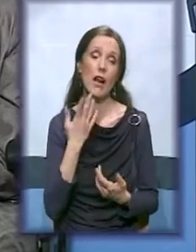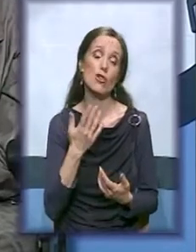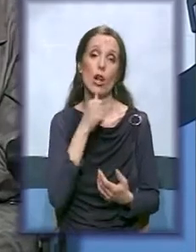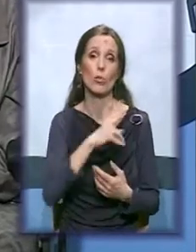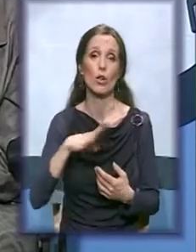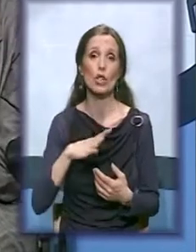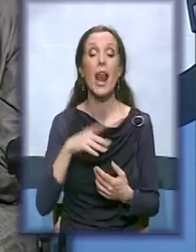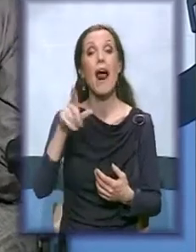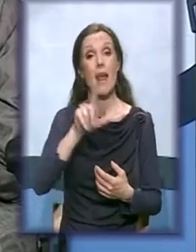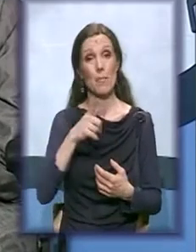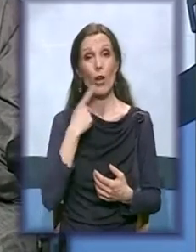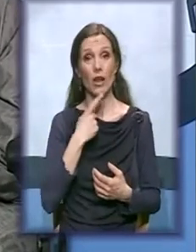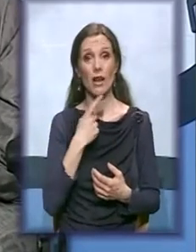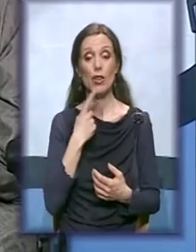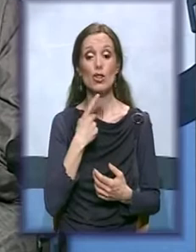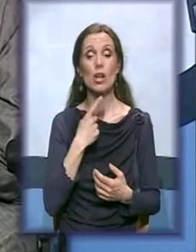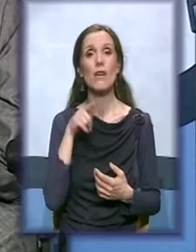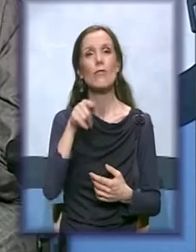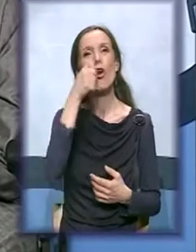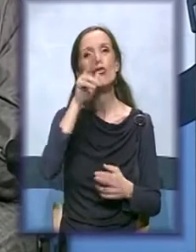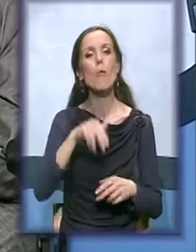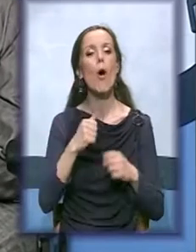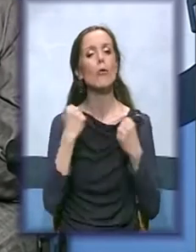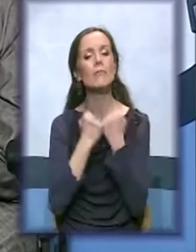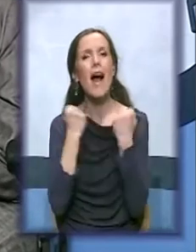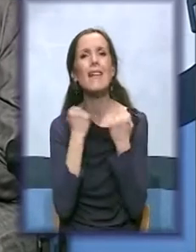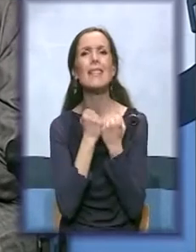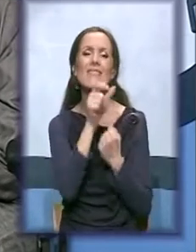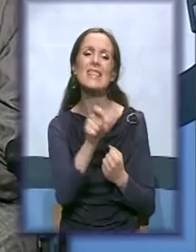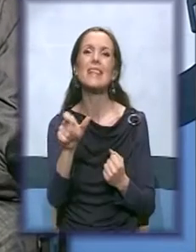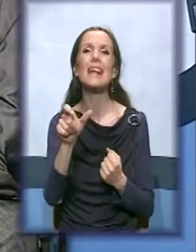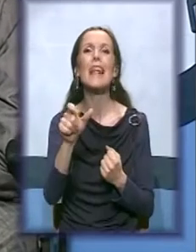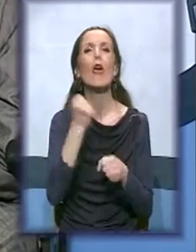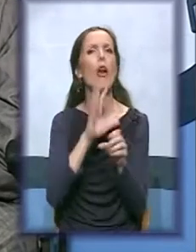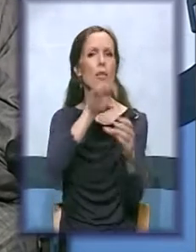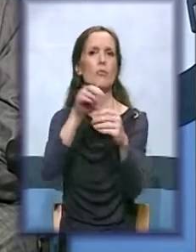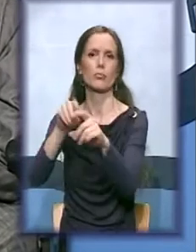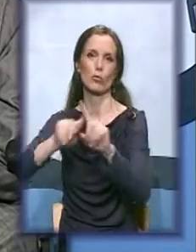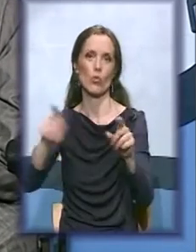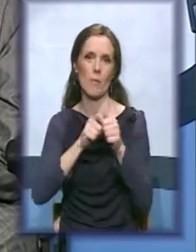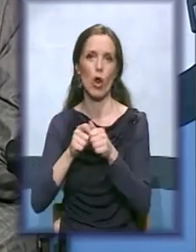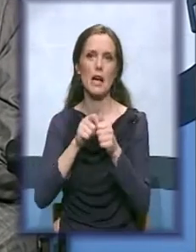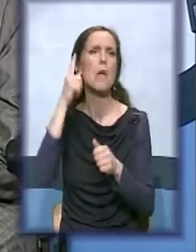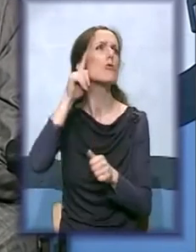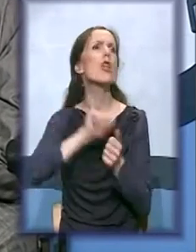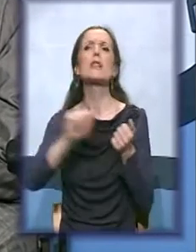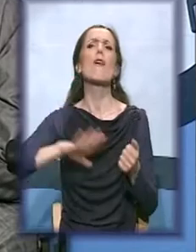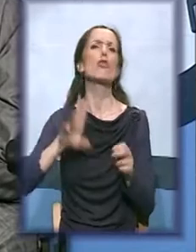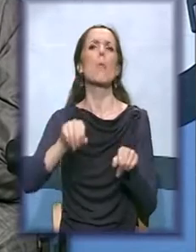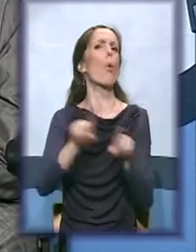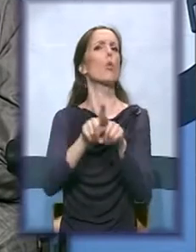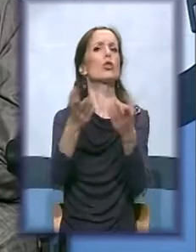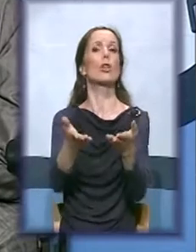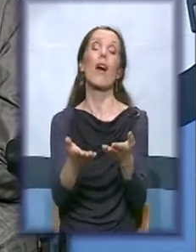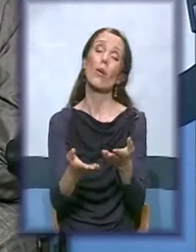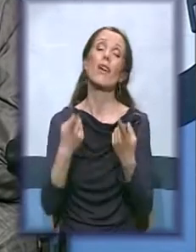što mogu one aktivni skinje koje rade u drugim organizacijama. Tako je. Ali, nažalost, ne mogu. Neki žene